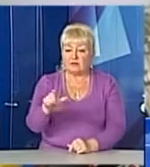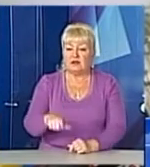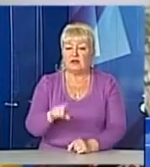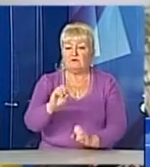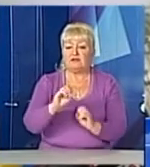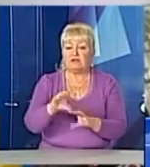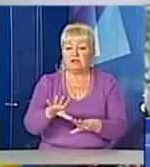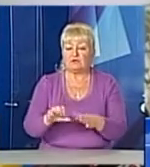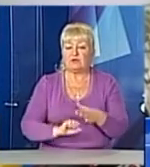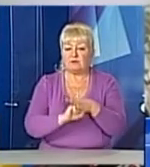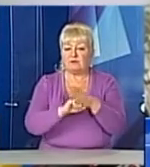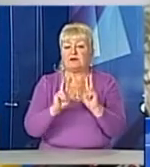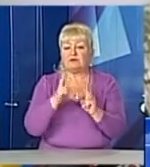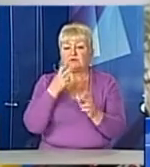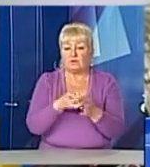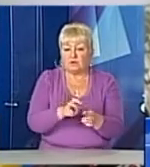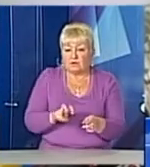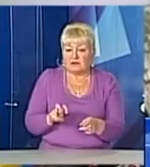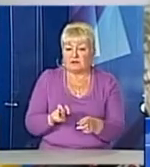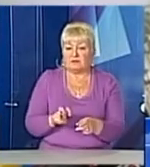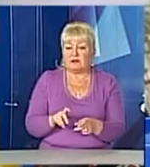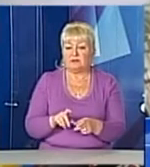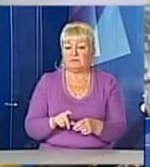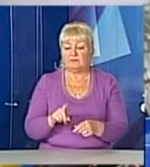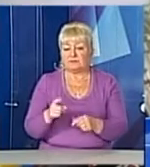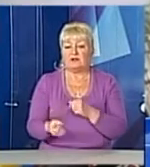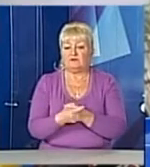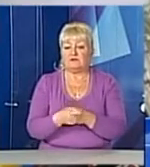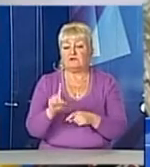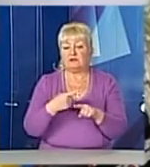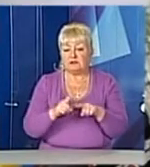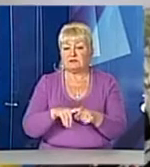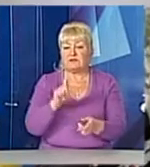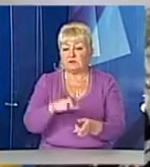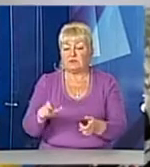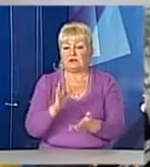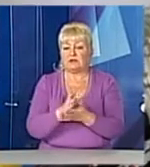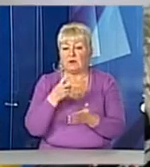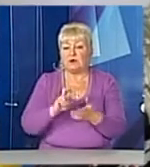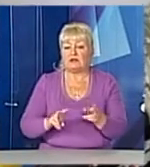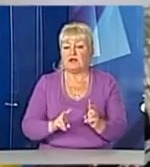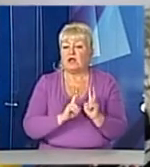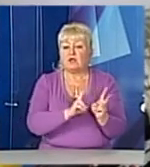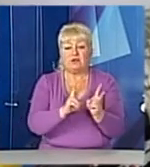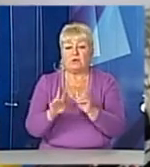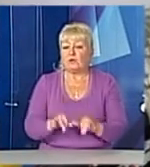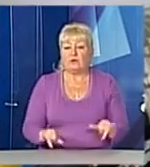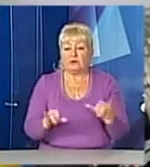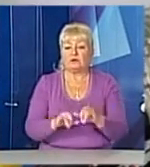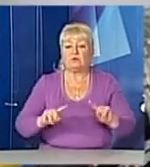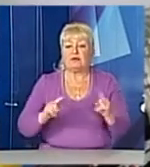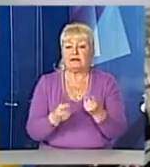наших ухильників. І виявилося, що ці люди є ухильниками від військової строкової служби. Нікого нікуди не затримували.